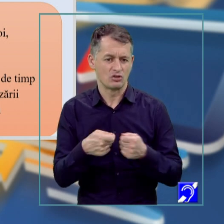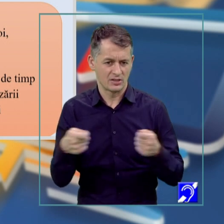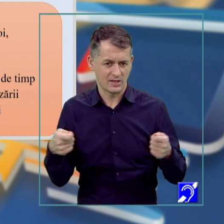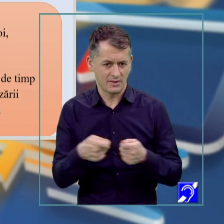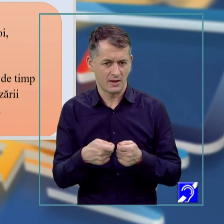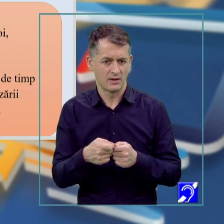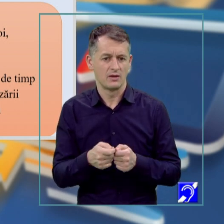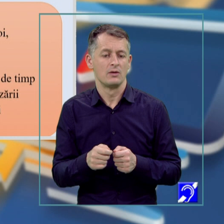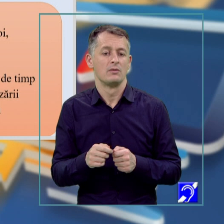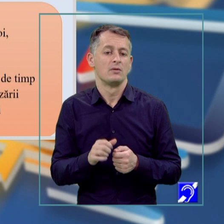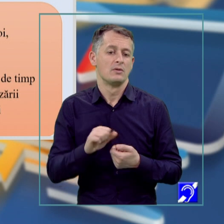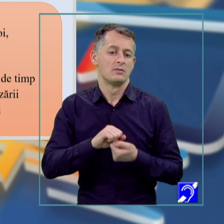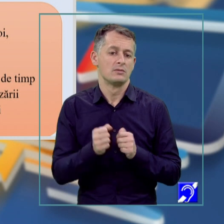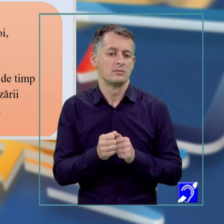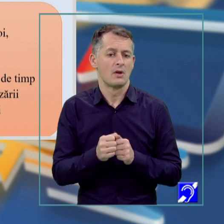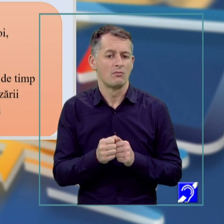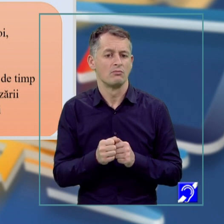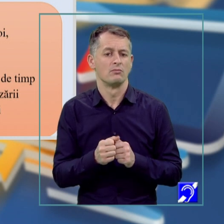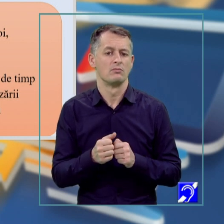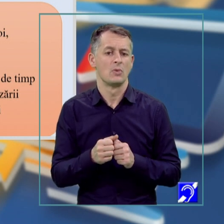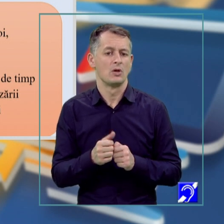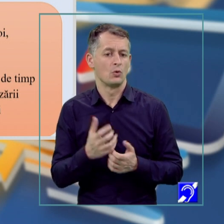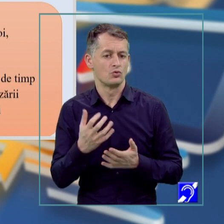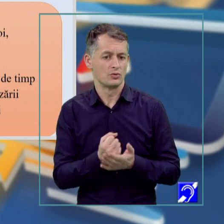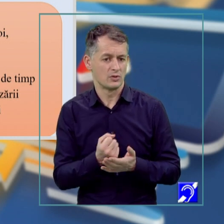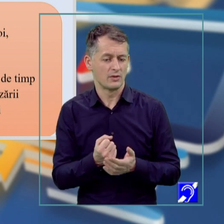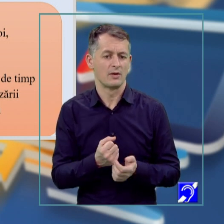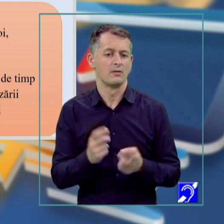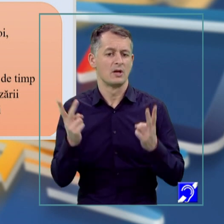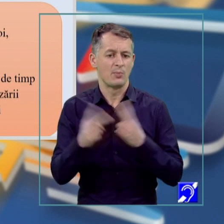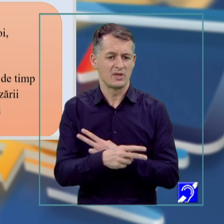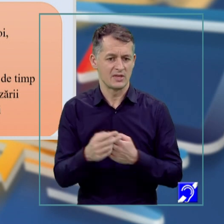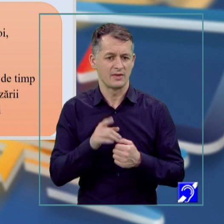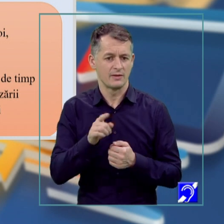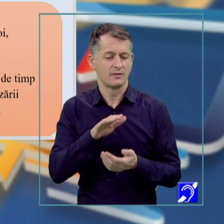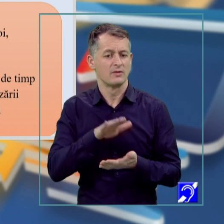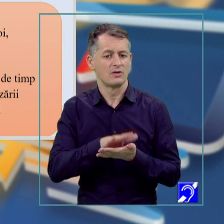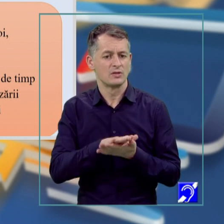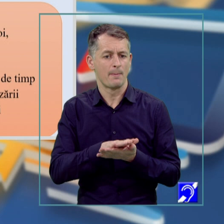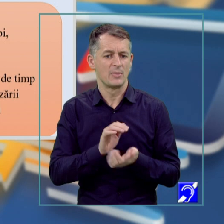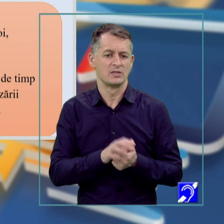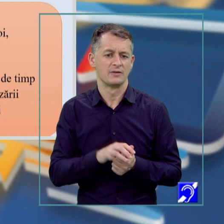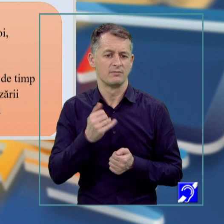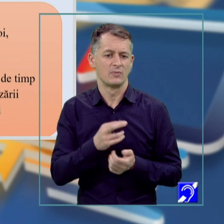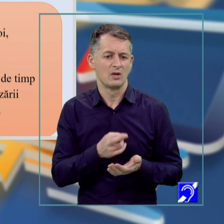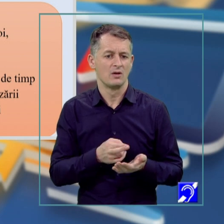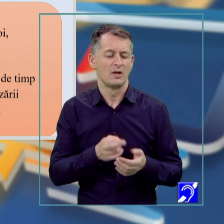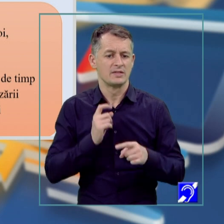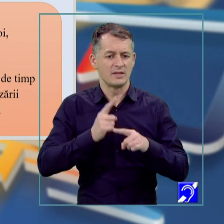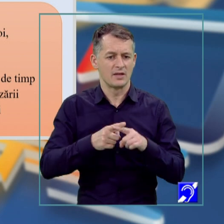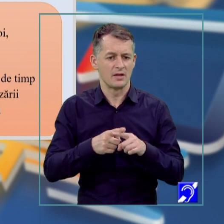cum putem acumula cunoștințe noi pe lângă cele existente, rapiditatea antipăririi, trăinicii apăstrării, exactitatea reactualizării,